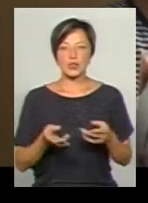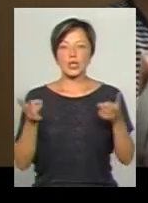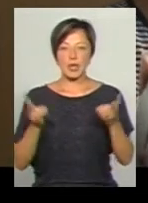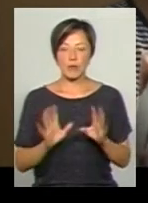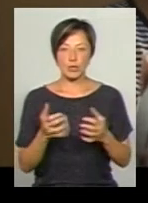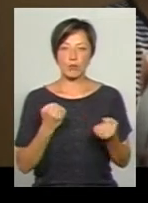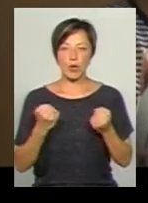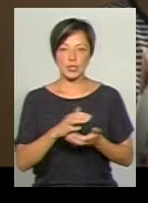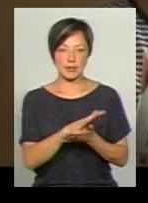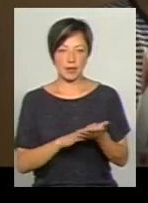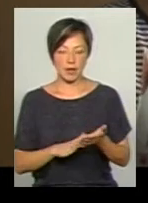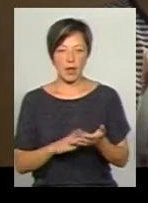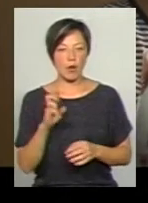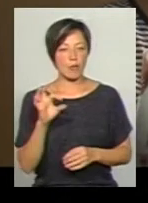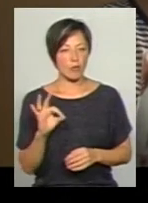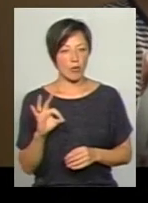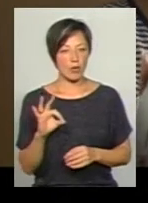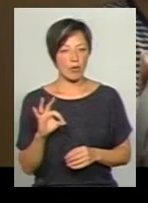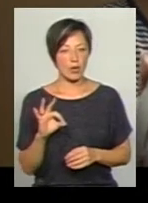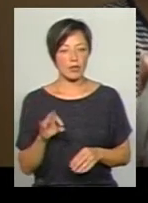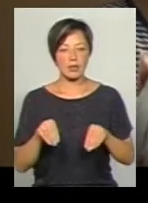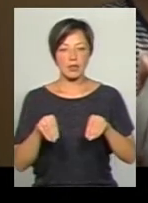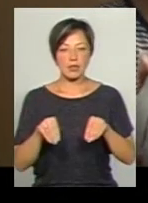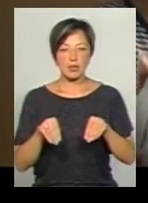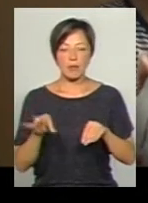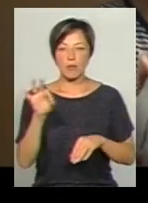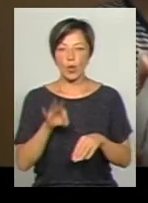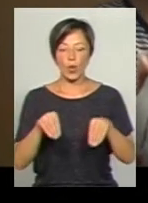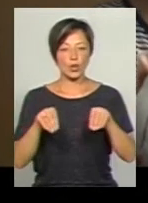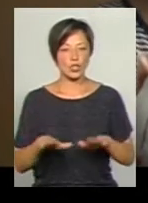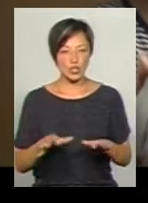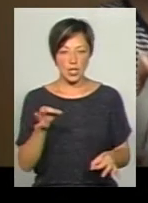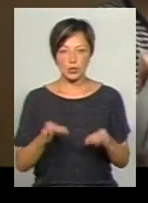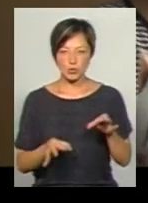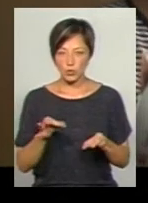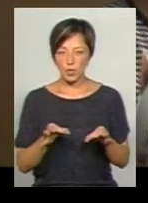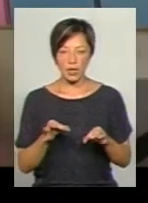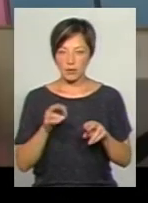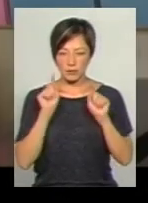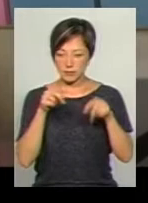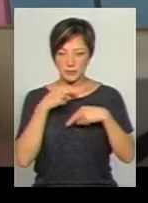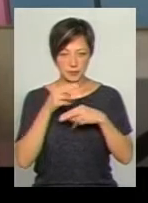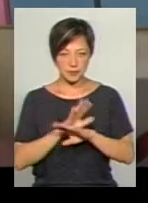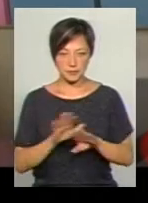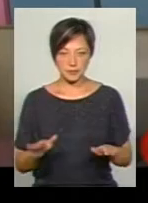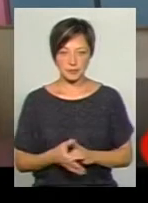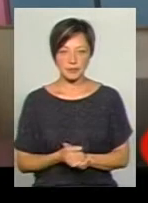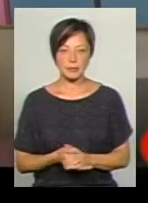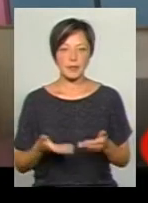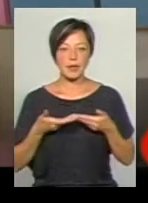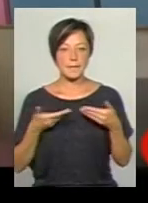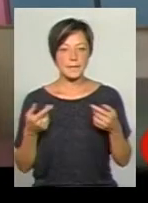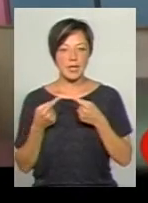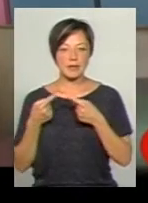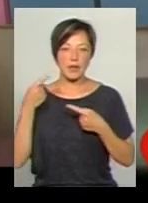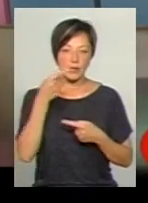то будемо боротися далі, бо про рішення суду вони не звертають увагу. Ми найдальша школа,